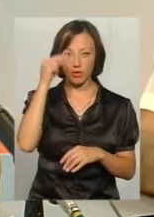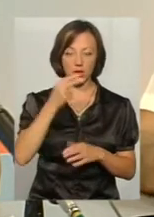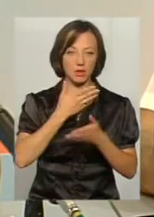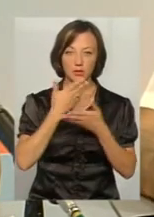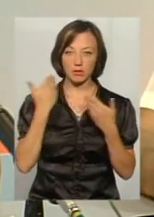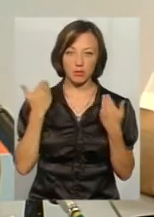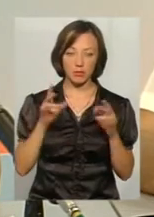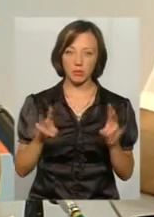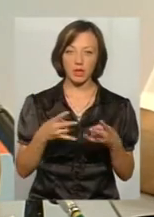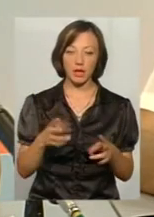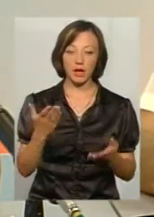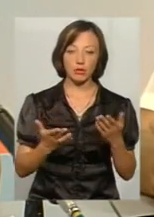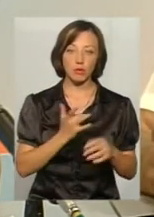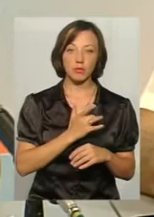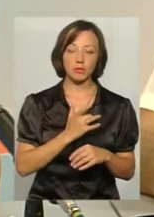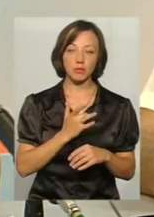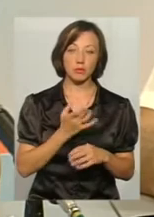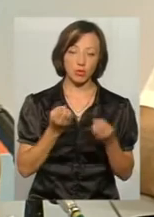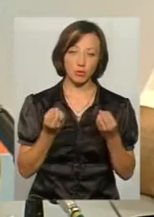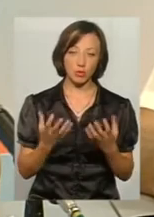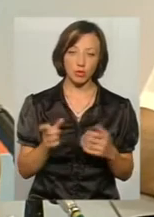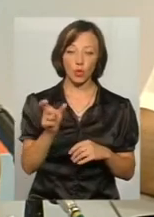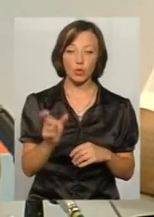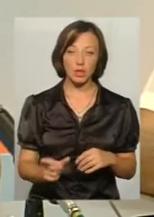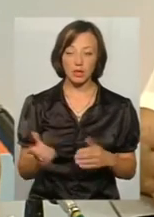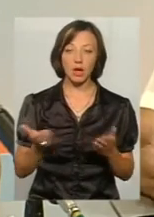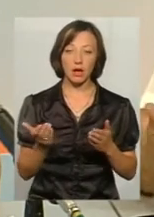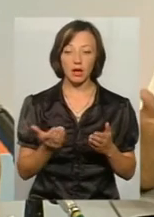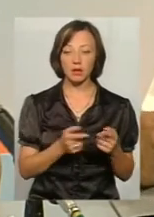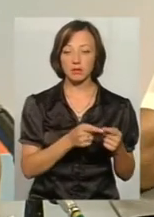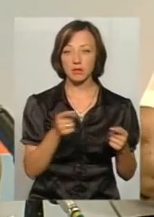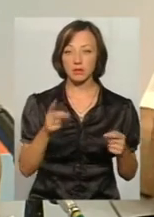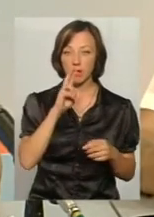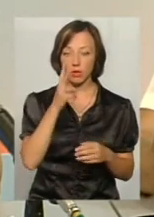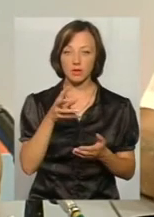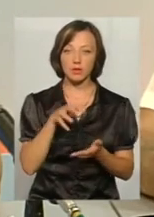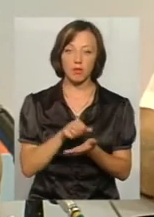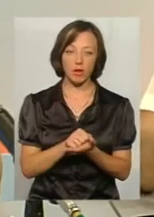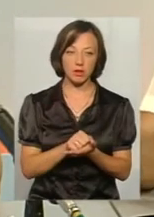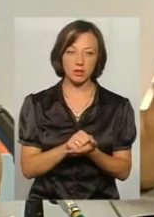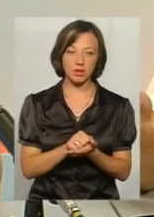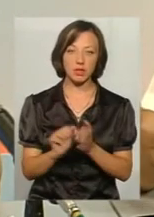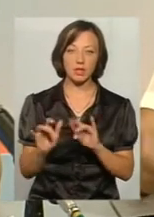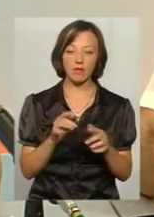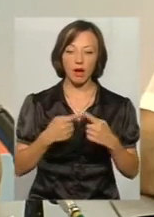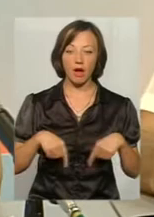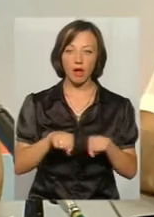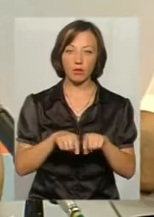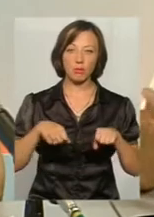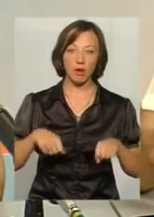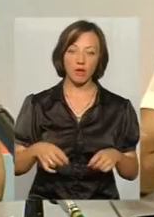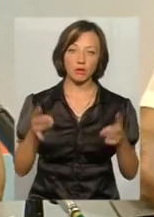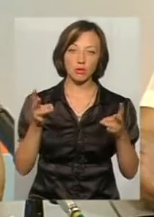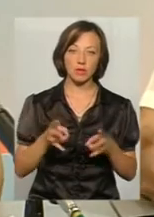не потрібно. Якщо це була просто фізична особа, яка протягом двох років займалася діяльністю в галузі права, то